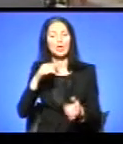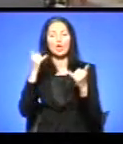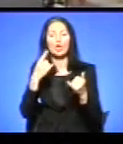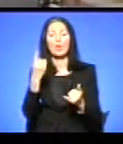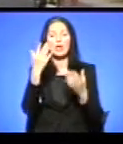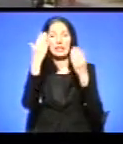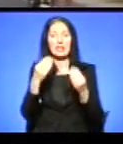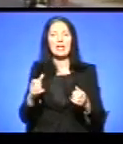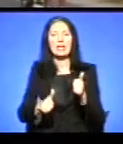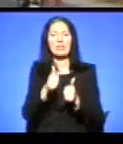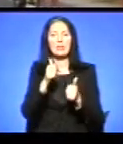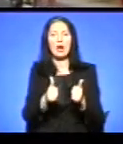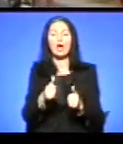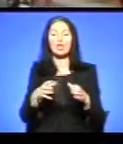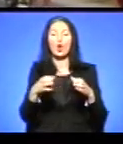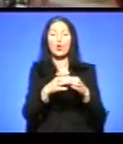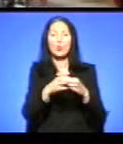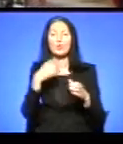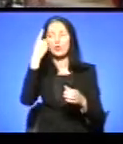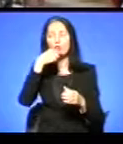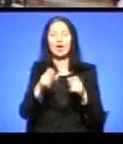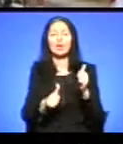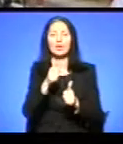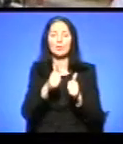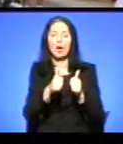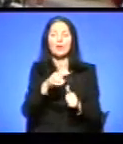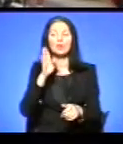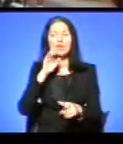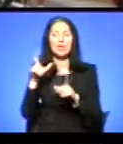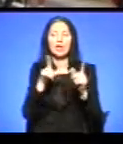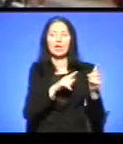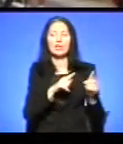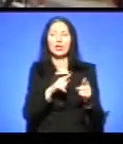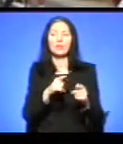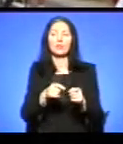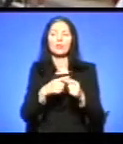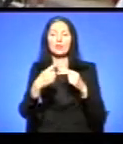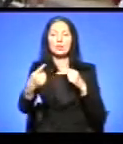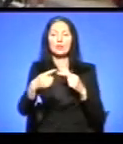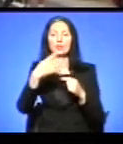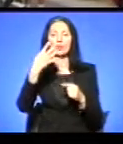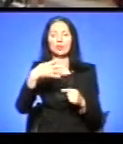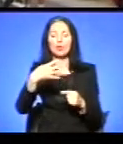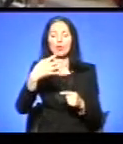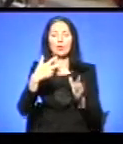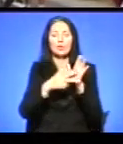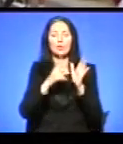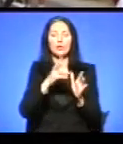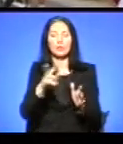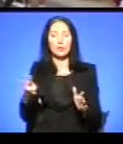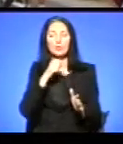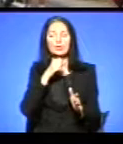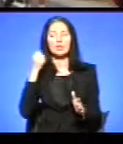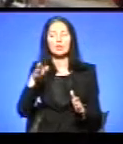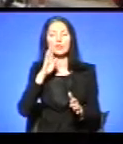змагань групові індивідуальні гонки. Дівчата їхали дистанцію 48 кілометрів. Старші дівчата і дистанцію 32